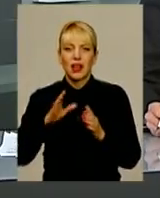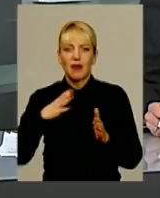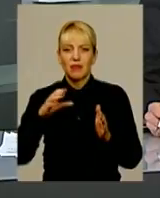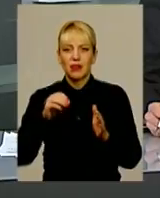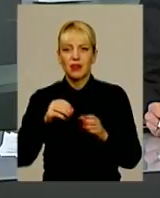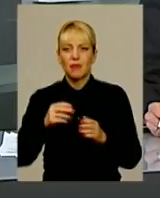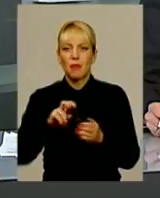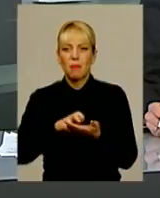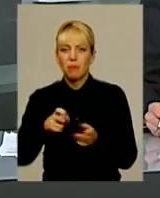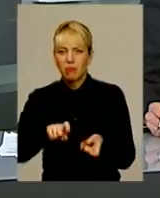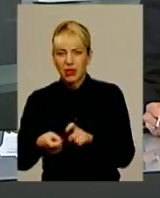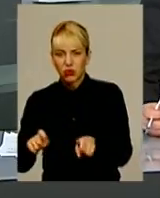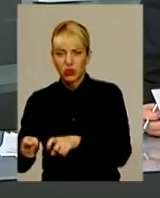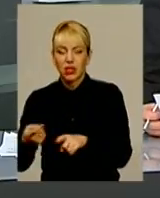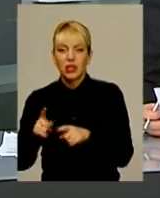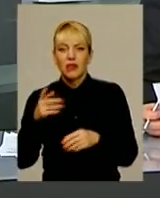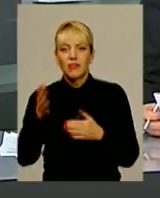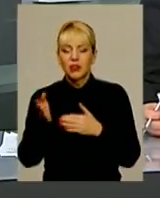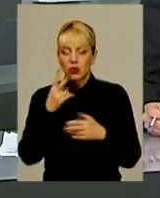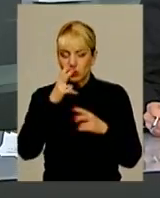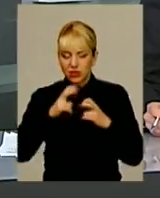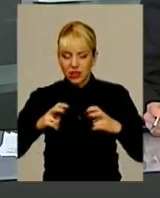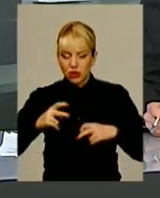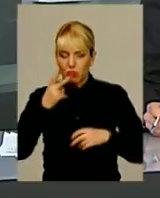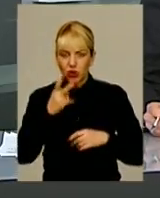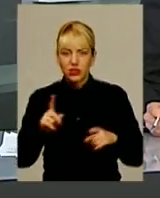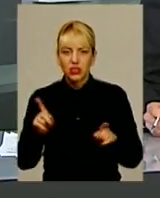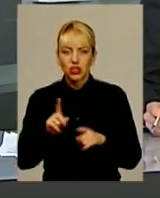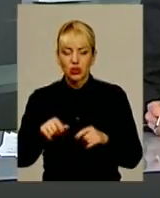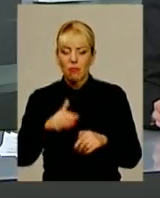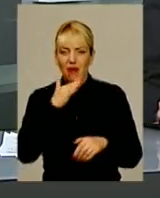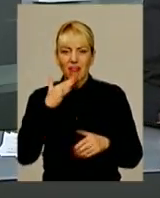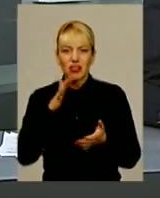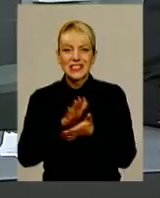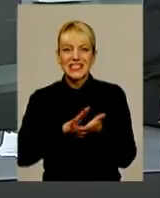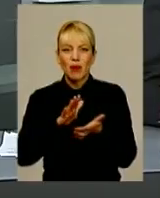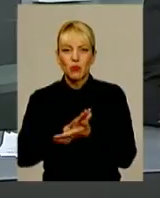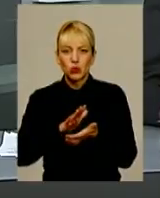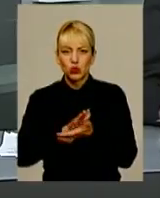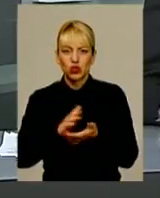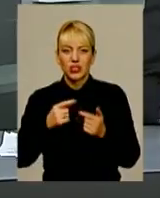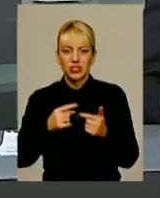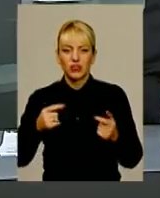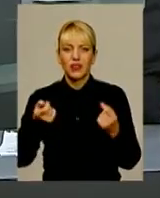«Оазис». Дослідження показали – в воді було забагато забруднюючих речовин і замало кисню.